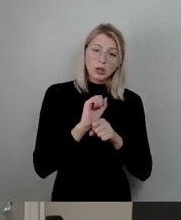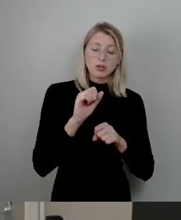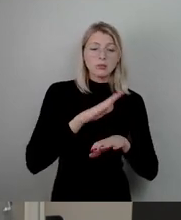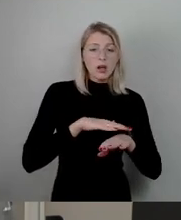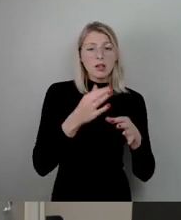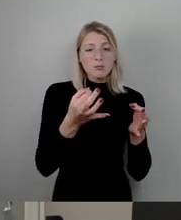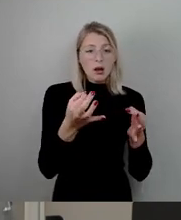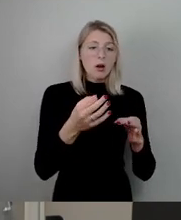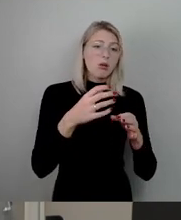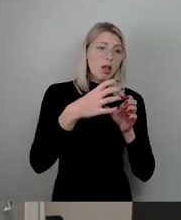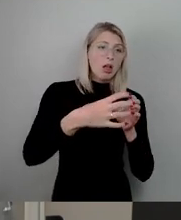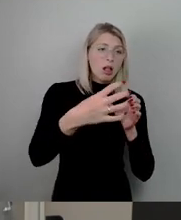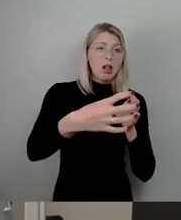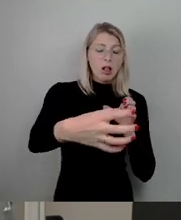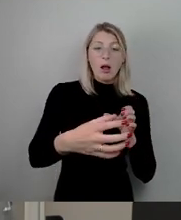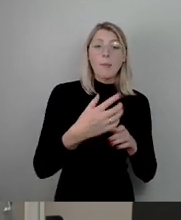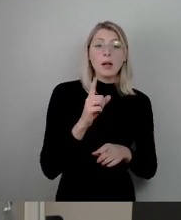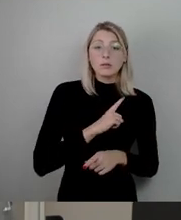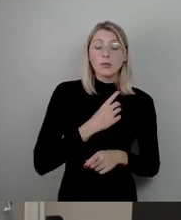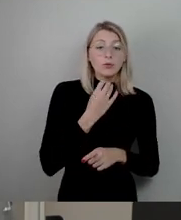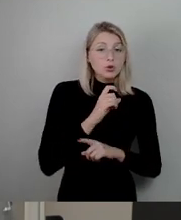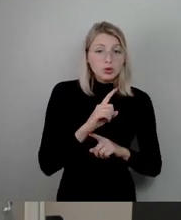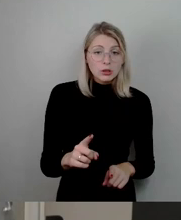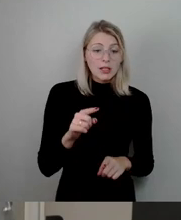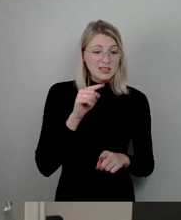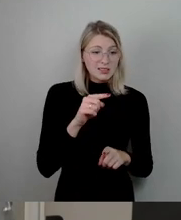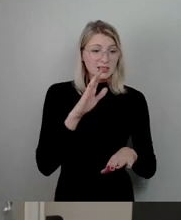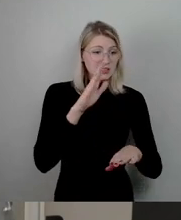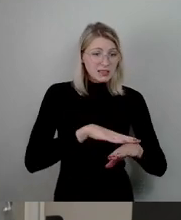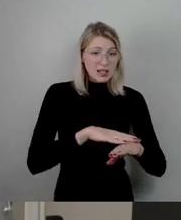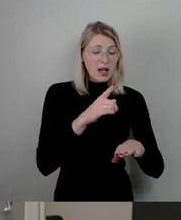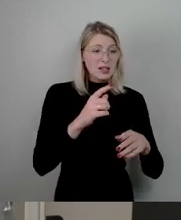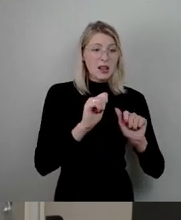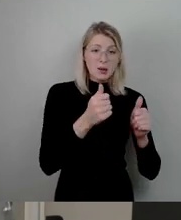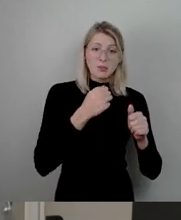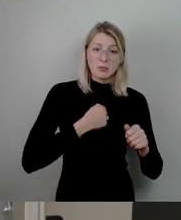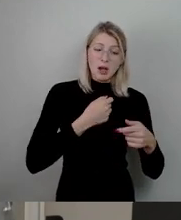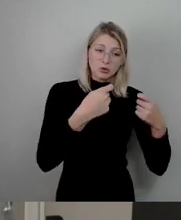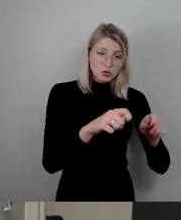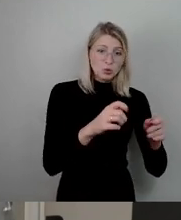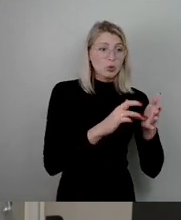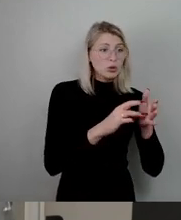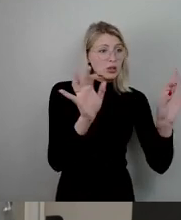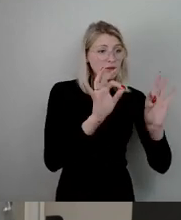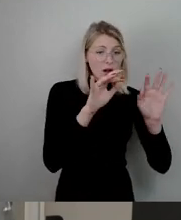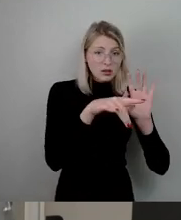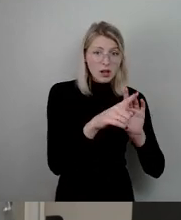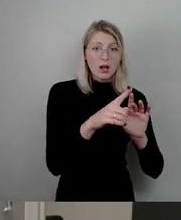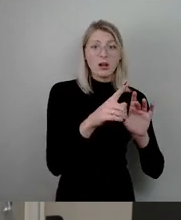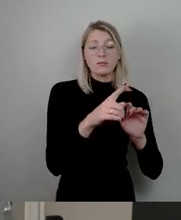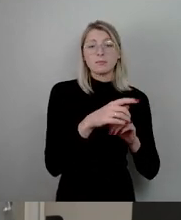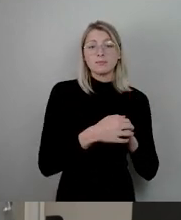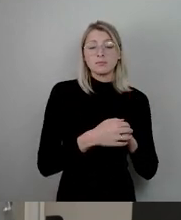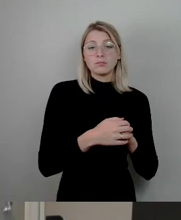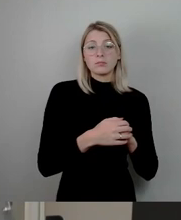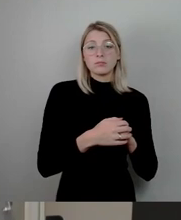wollen nicht, dass in dieser Zeit das Erlebnisbad zugemacht wird, eben aufgrund der Gefahr, dass es dann nie wieder